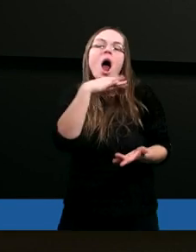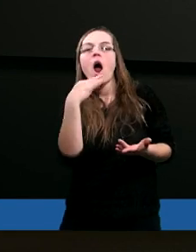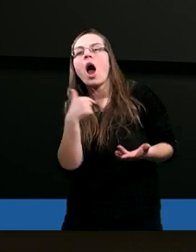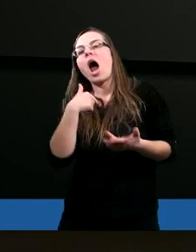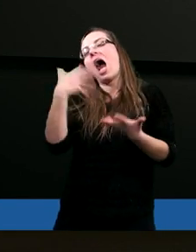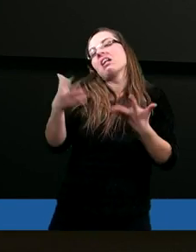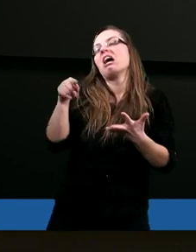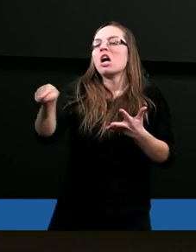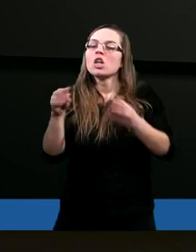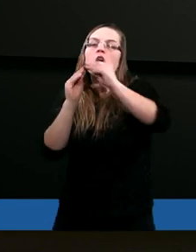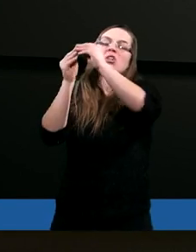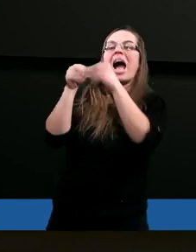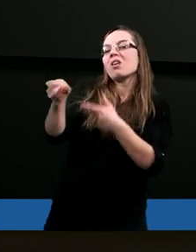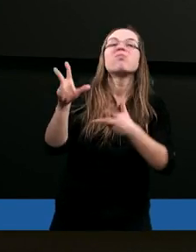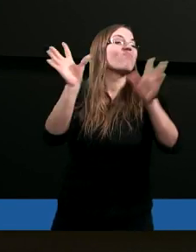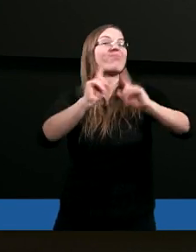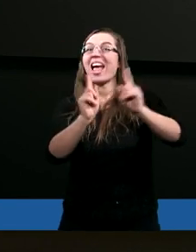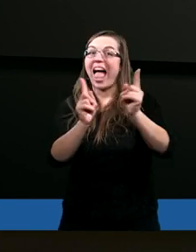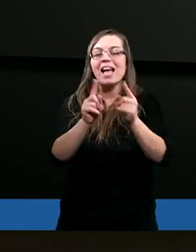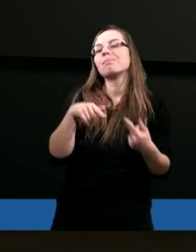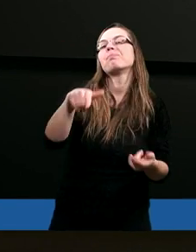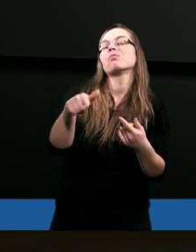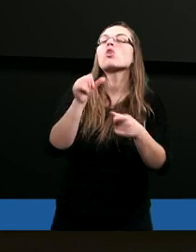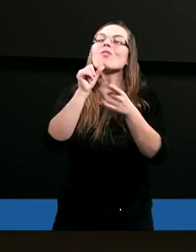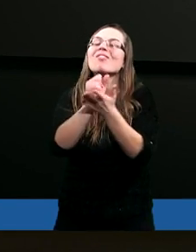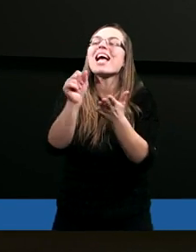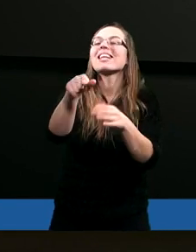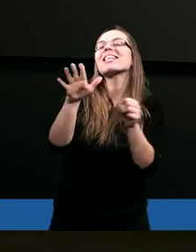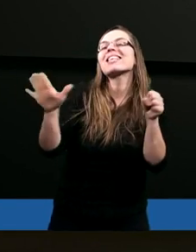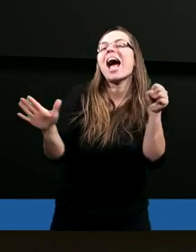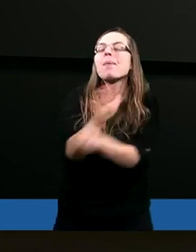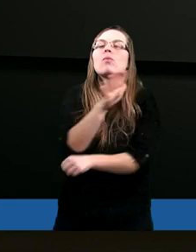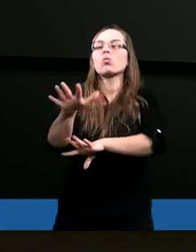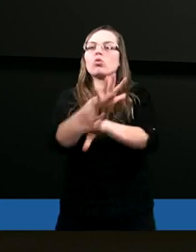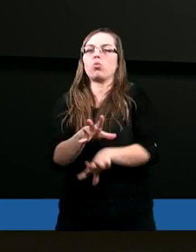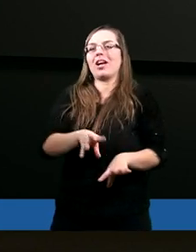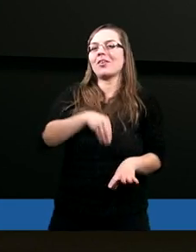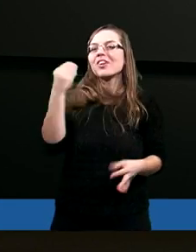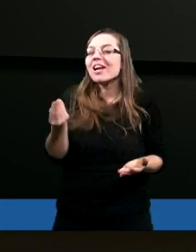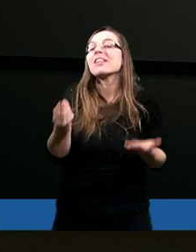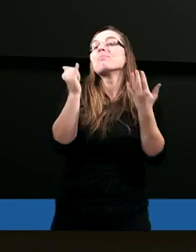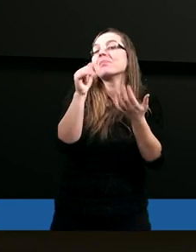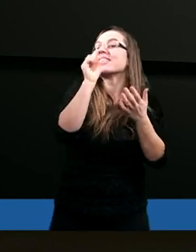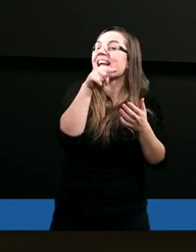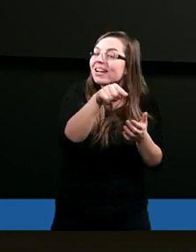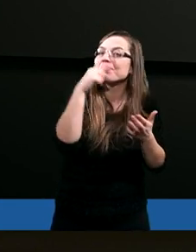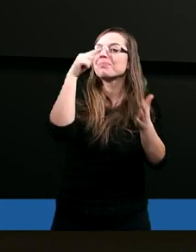ja taki kształt temu nadam. Nie. Tu jest powiedziane, napełniłem Duchem Świętym, przydałem tam jeszcze kogoś i